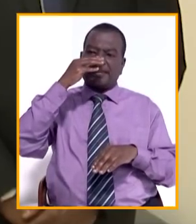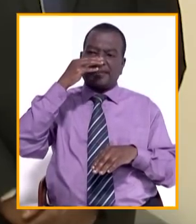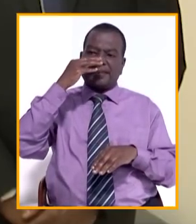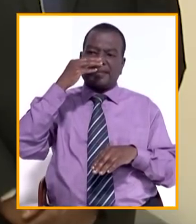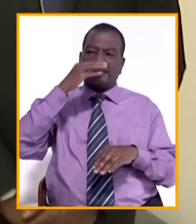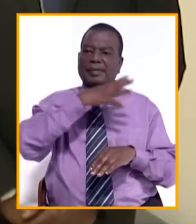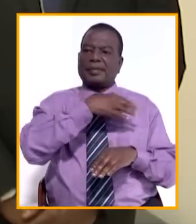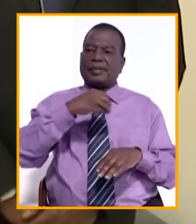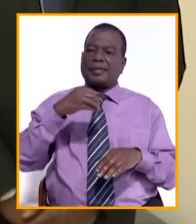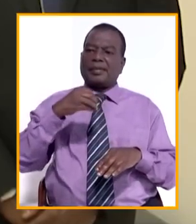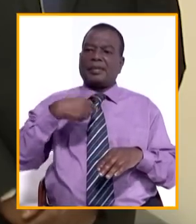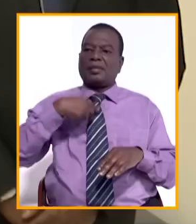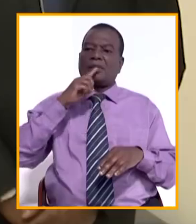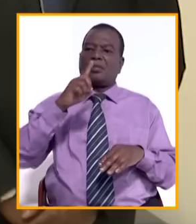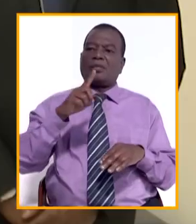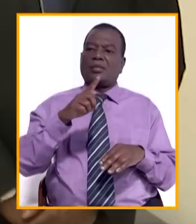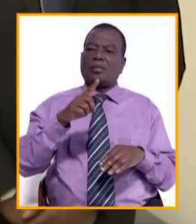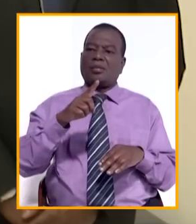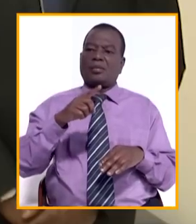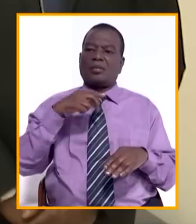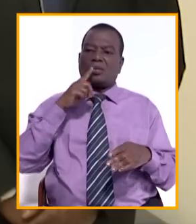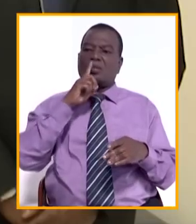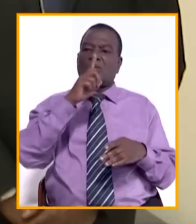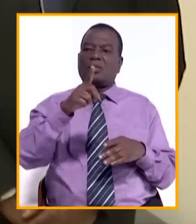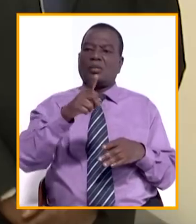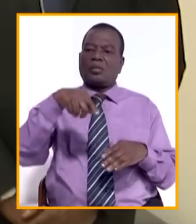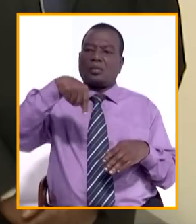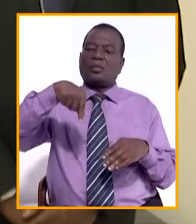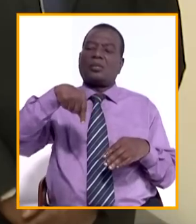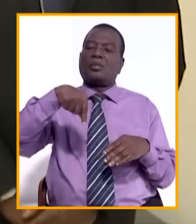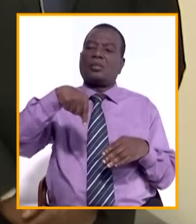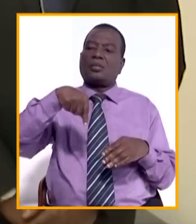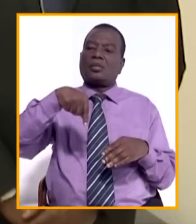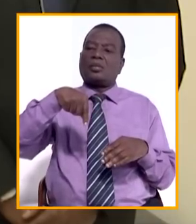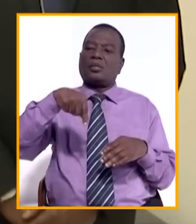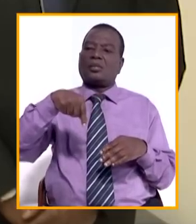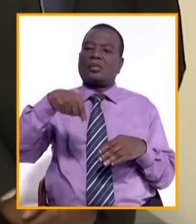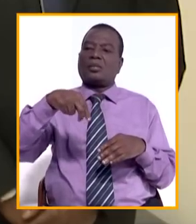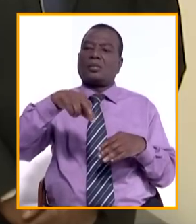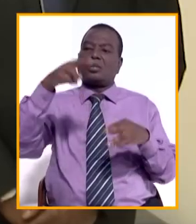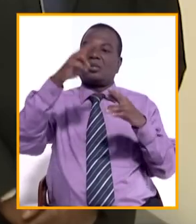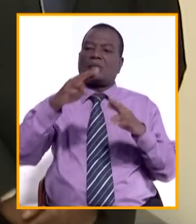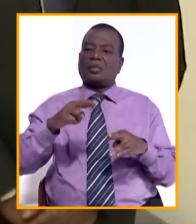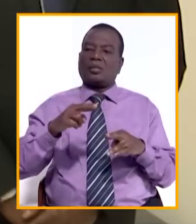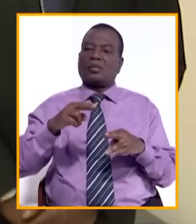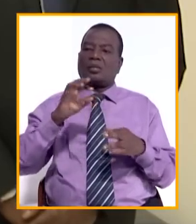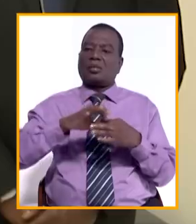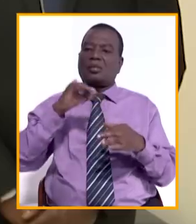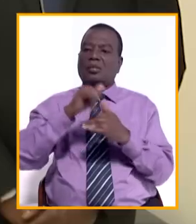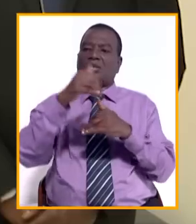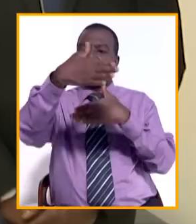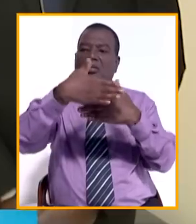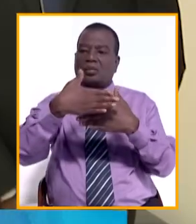Et je suis convaincu que la réussite de cette